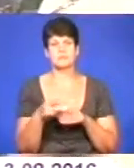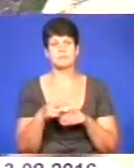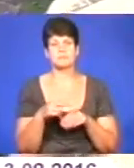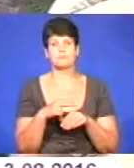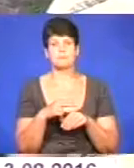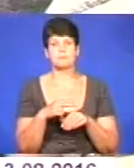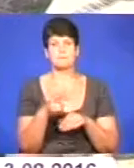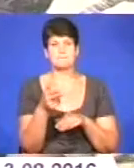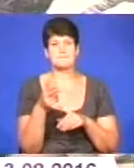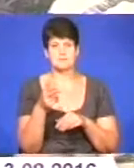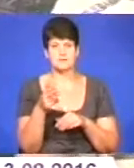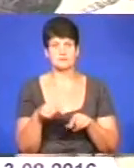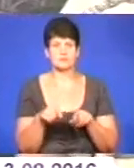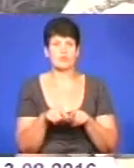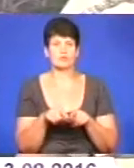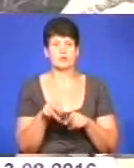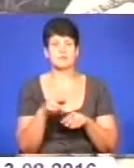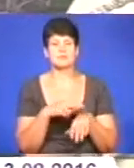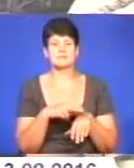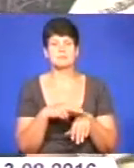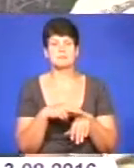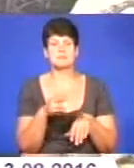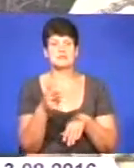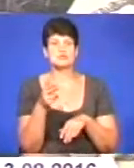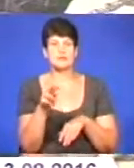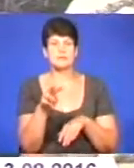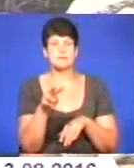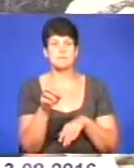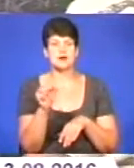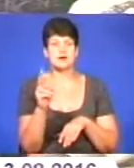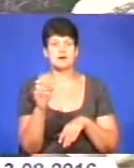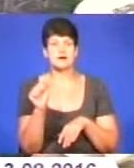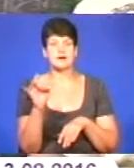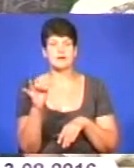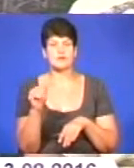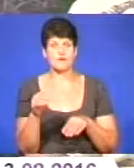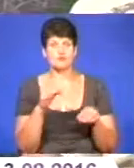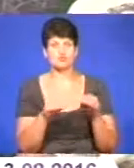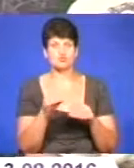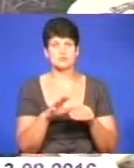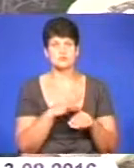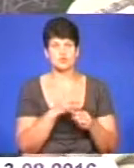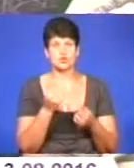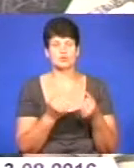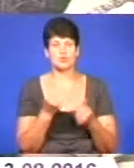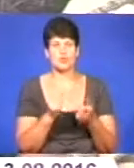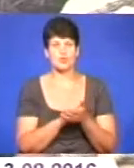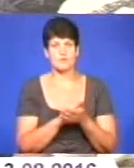схожий на пістолет Макарова. Також у Сумці були документи водія